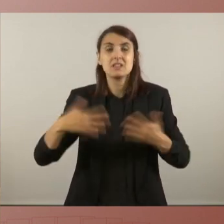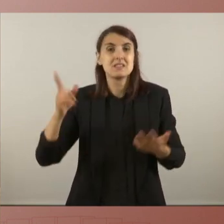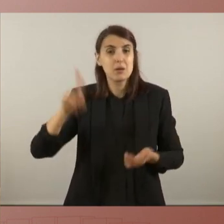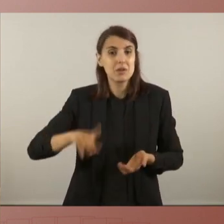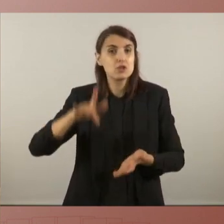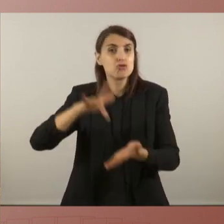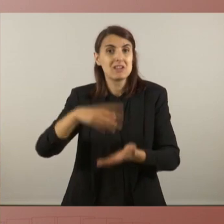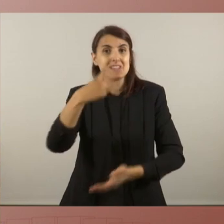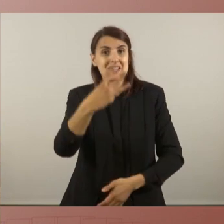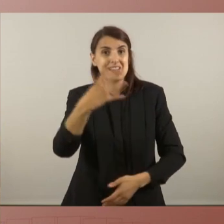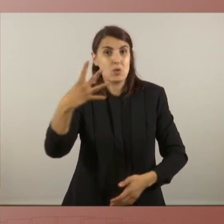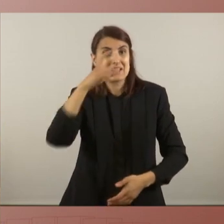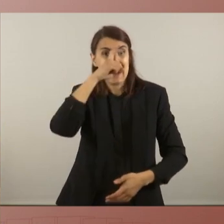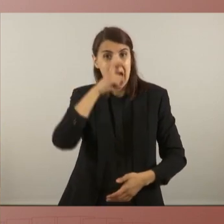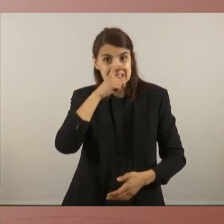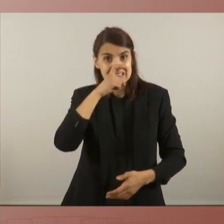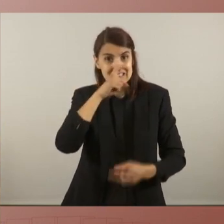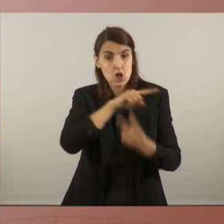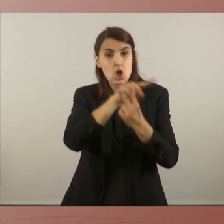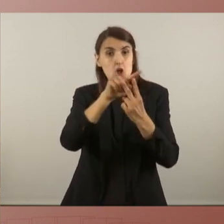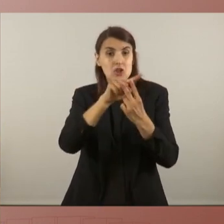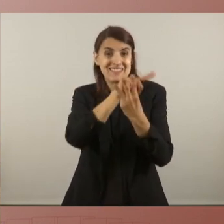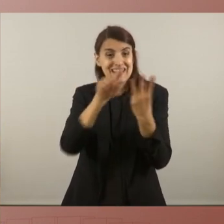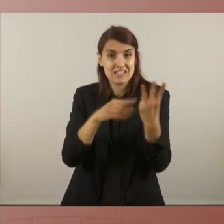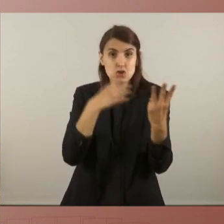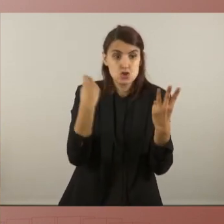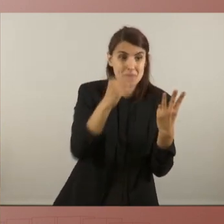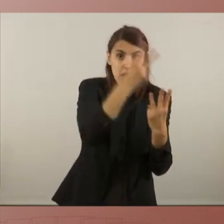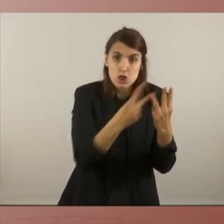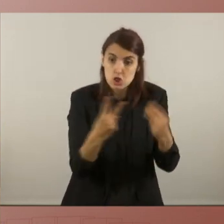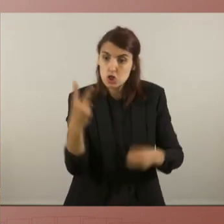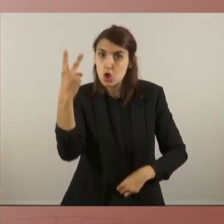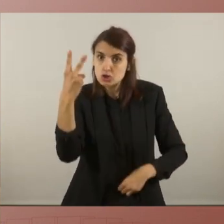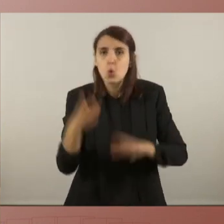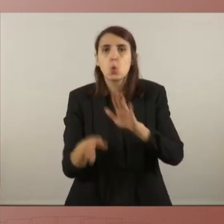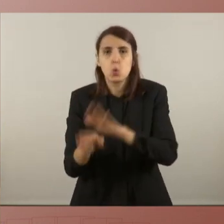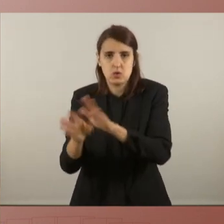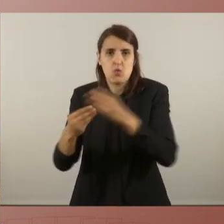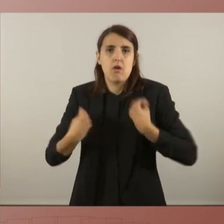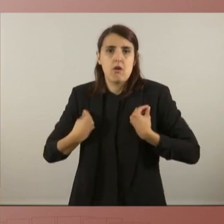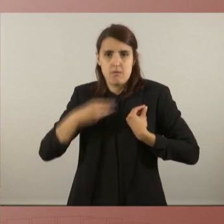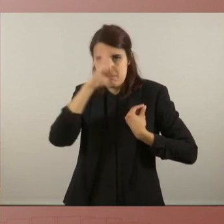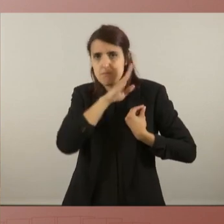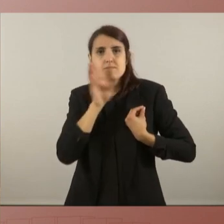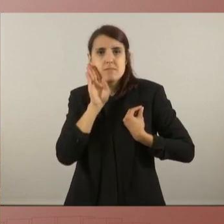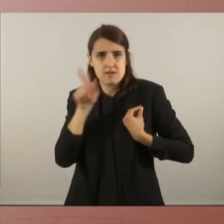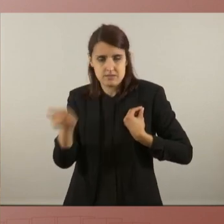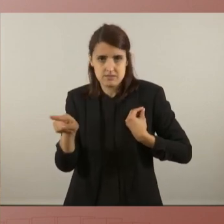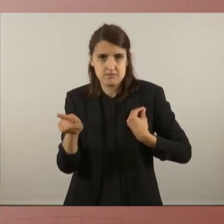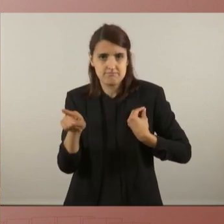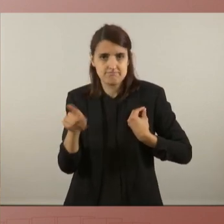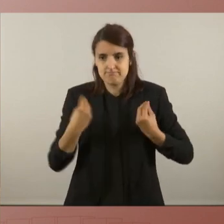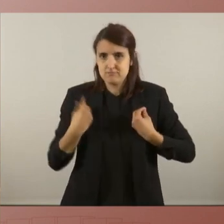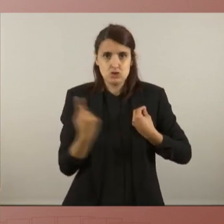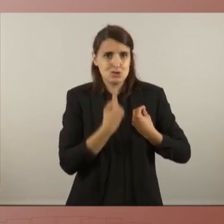dos de cada tres joves dos de cada tres encara no s'han pogut emancipar són dades alarmants també les de